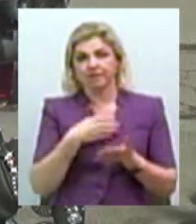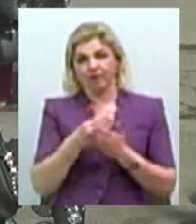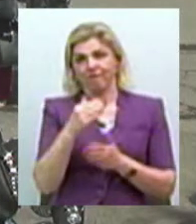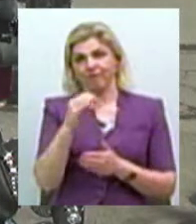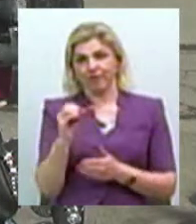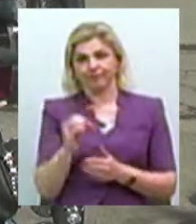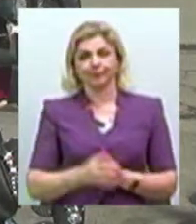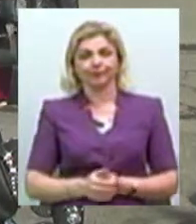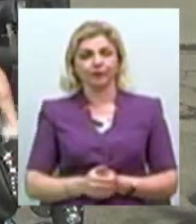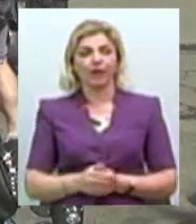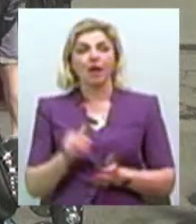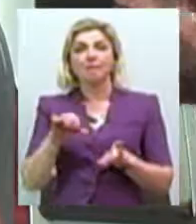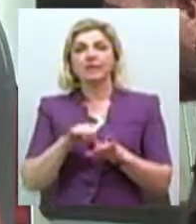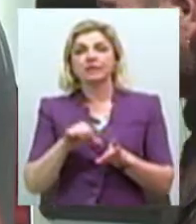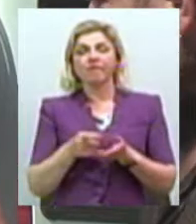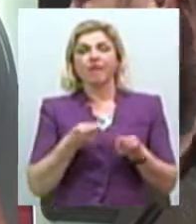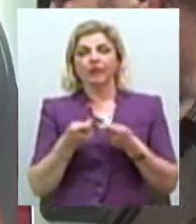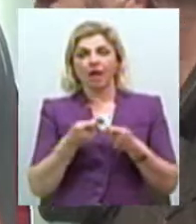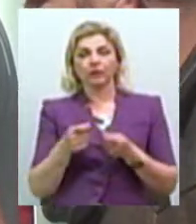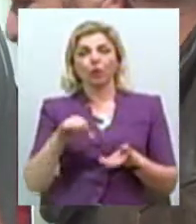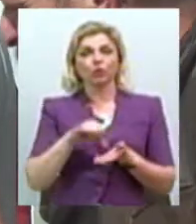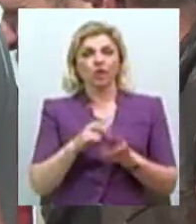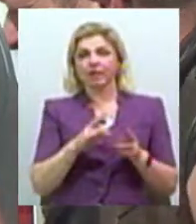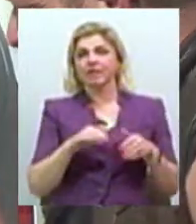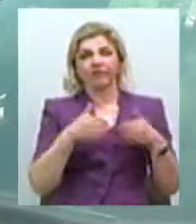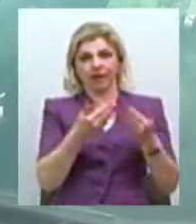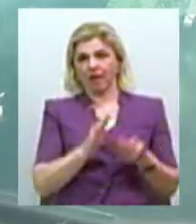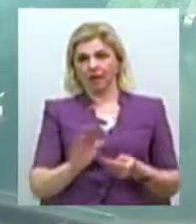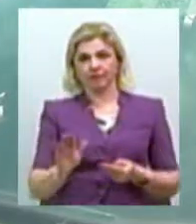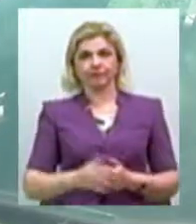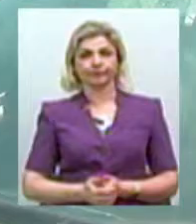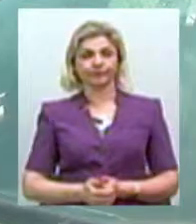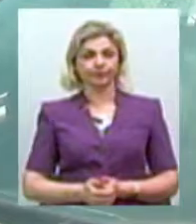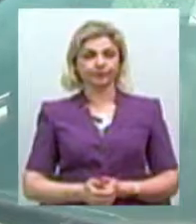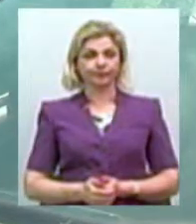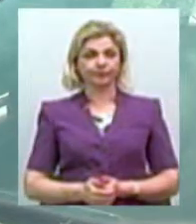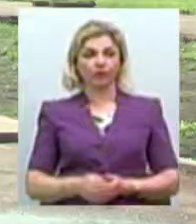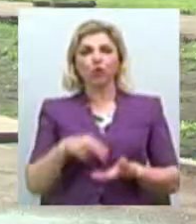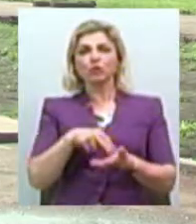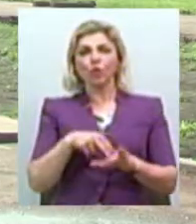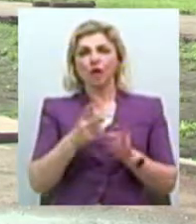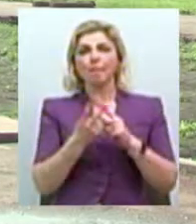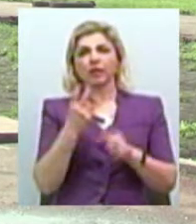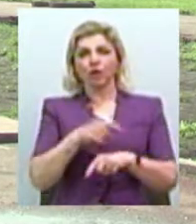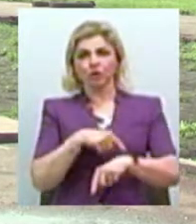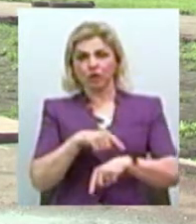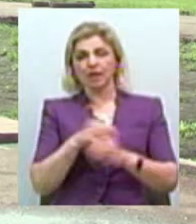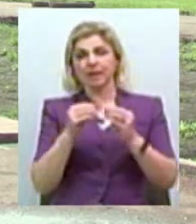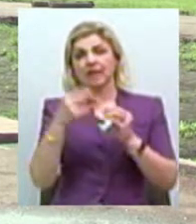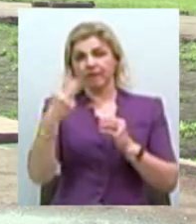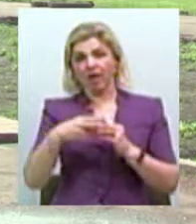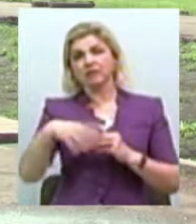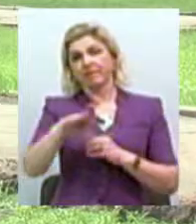До представників місцевої влади учасники акції протесту не зверталися. Тривав захід півтори години. У 10.20 мітингувальники поїхали.